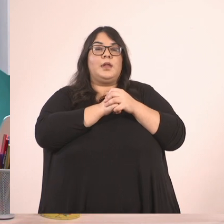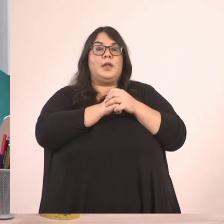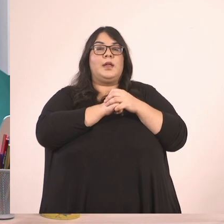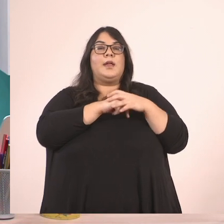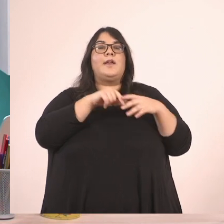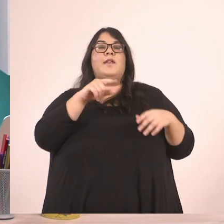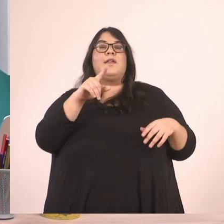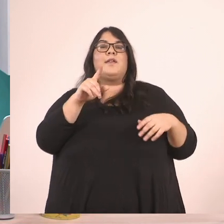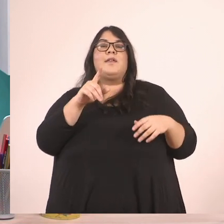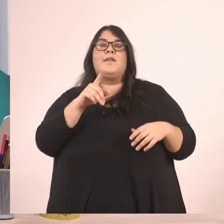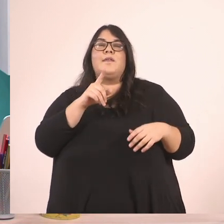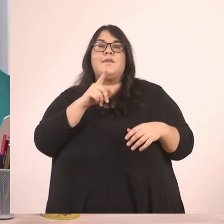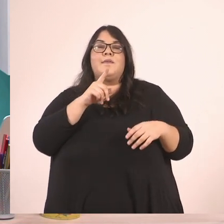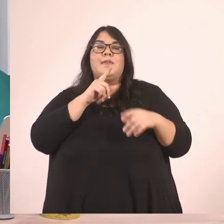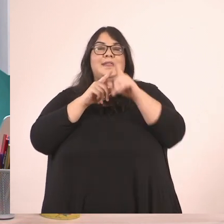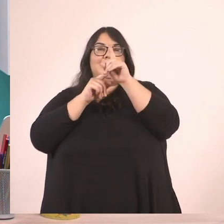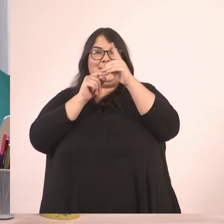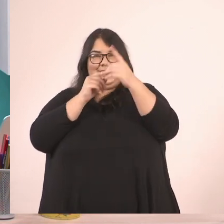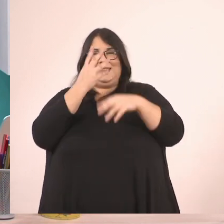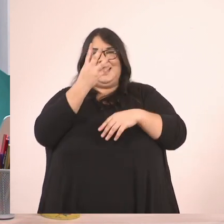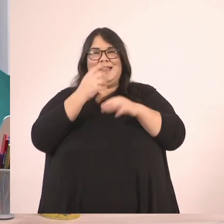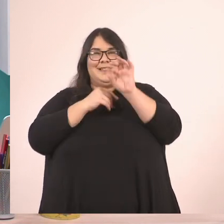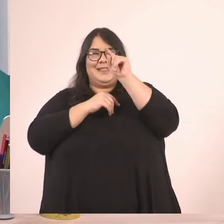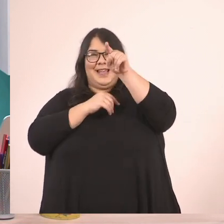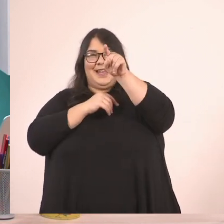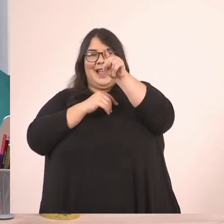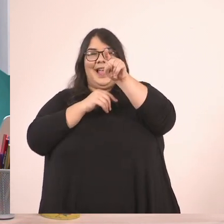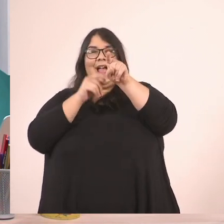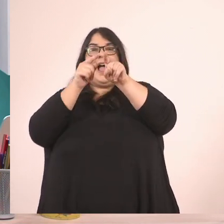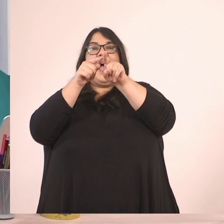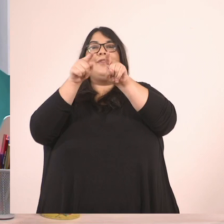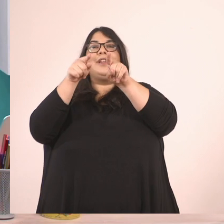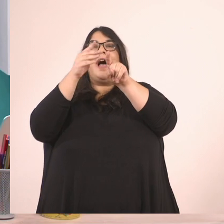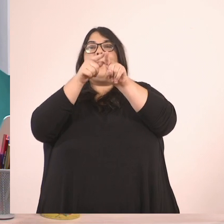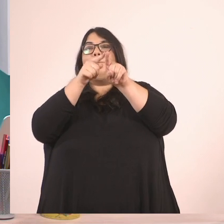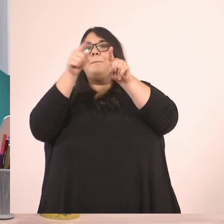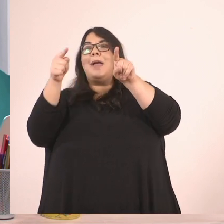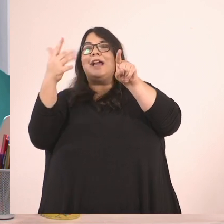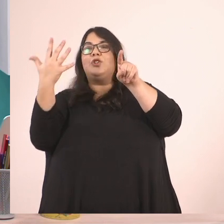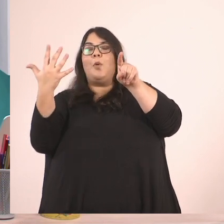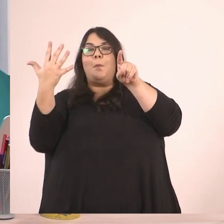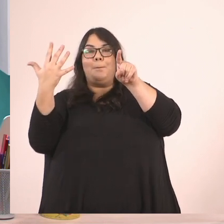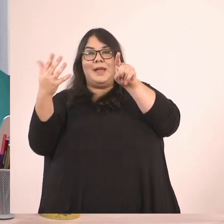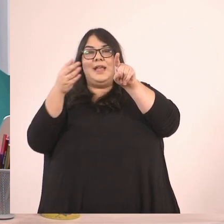Δεν θα το βάλουμε το 4 είναι εδώ Εδώ έχουμε χωρίς από το 4 σε 5 σε τέταρτα